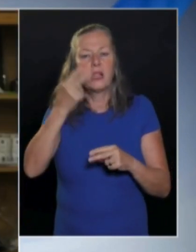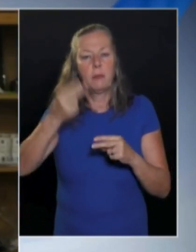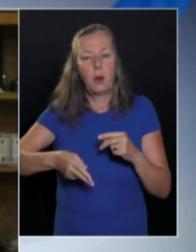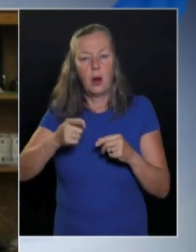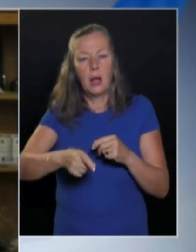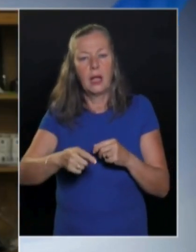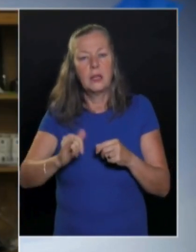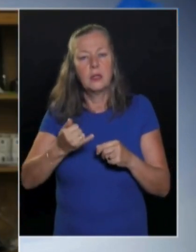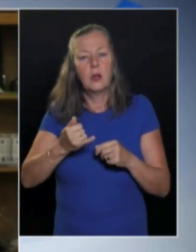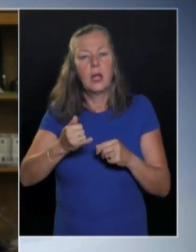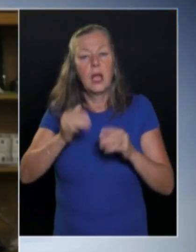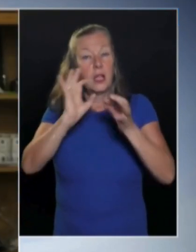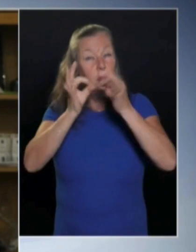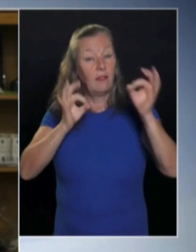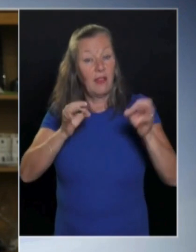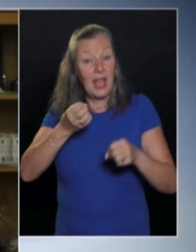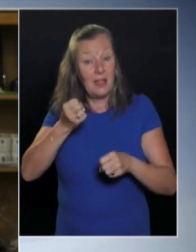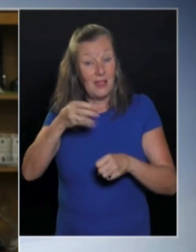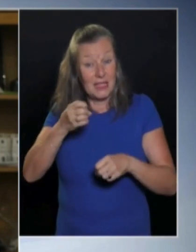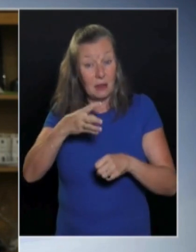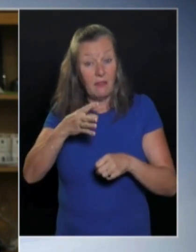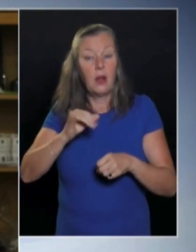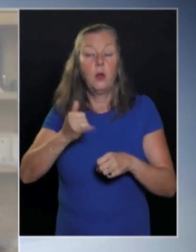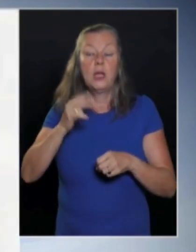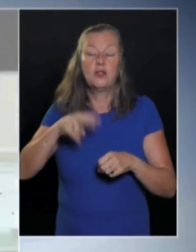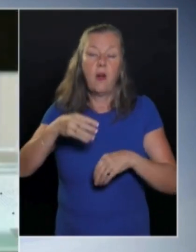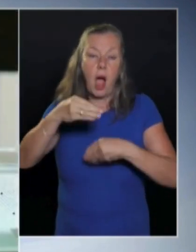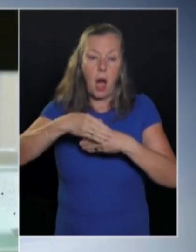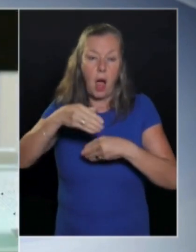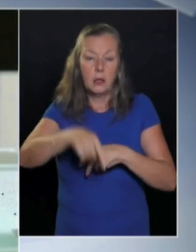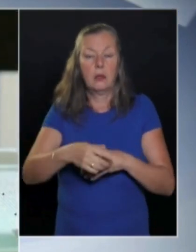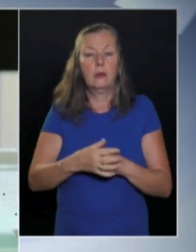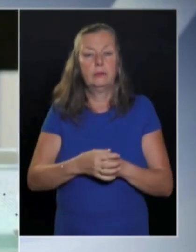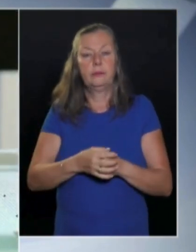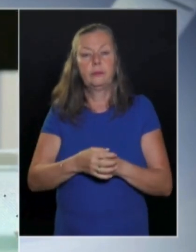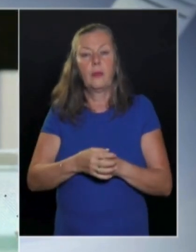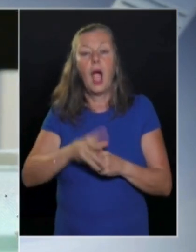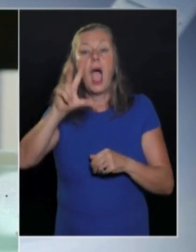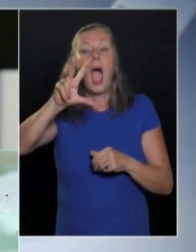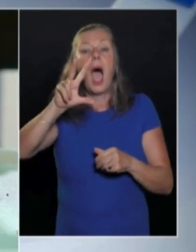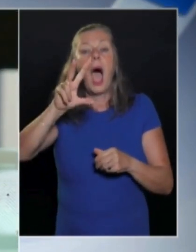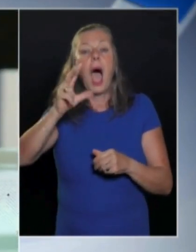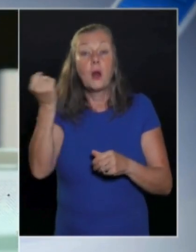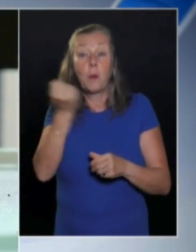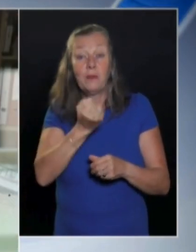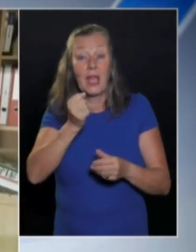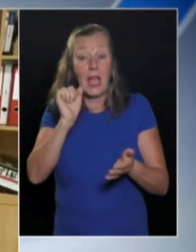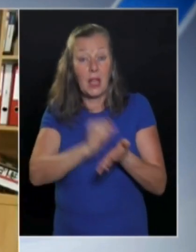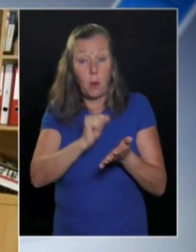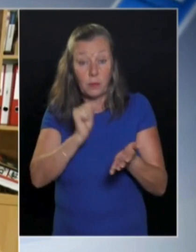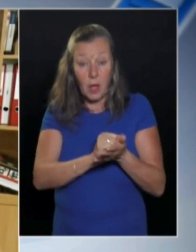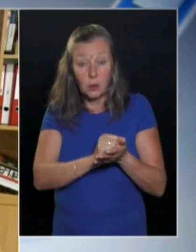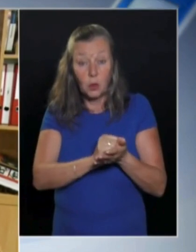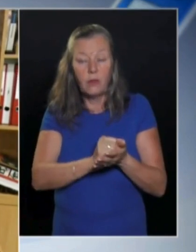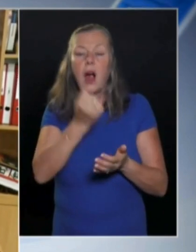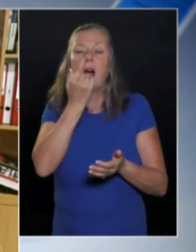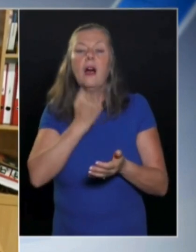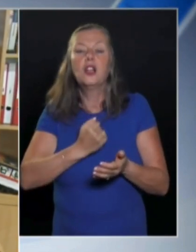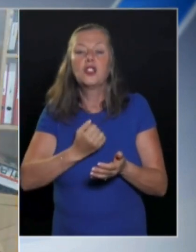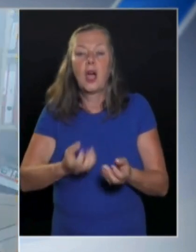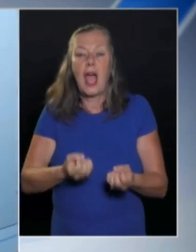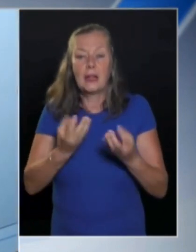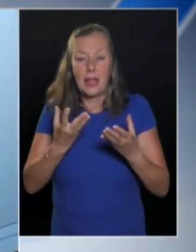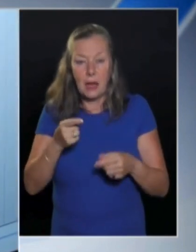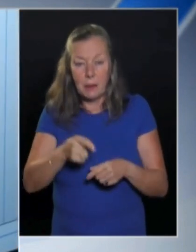készül, és egy fényvisszaverő felülettávon állátva. Egy 3D nyomtató segítségével saját